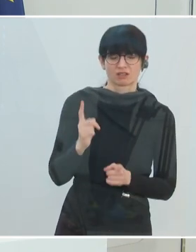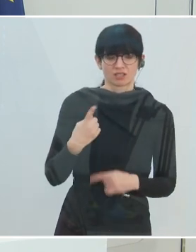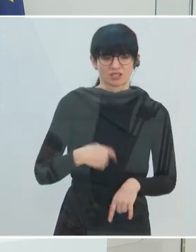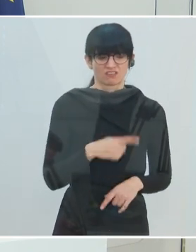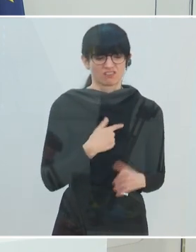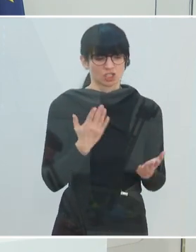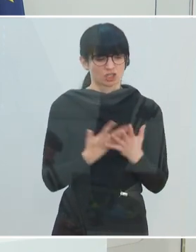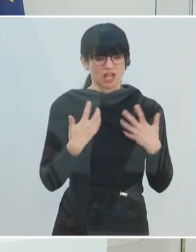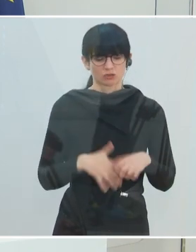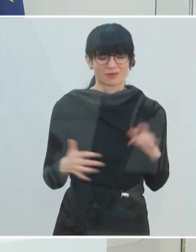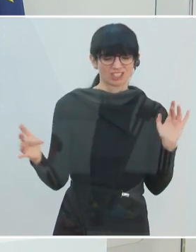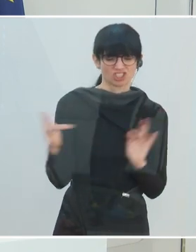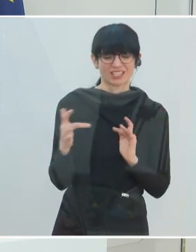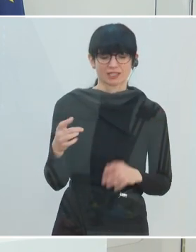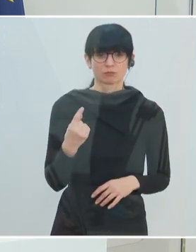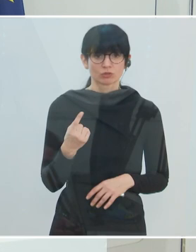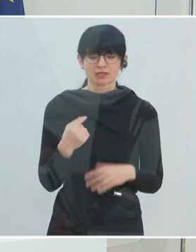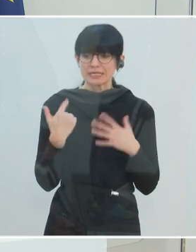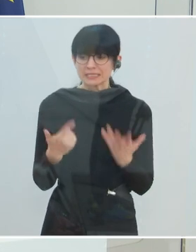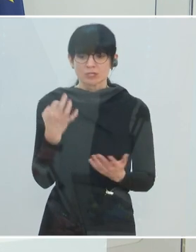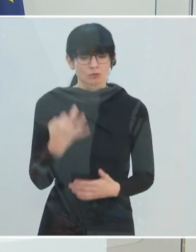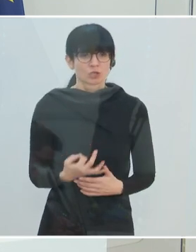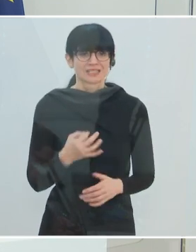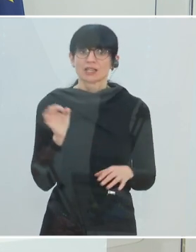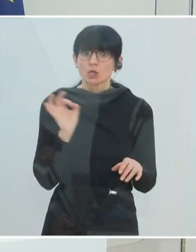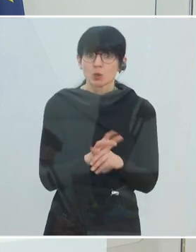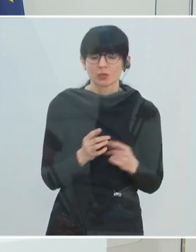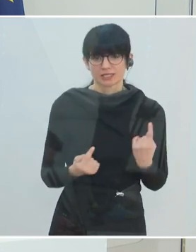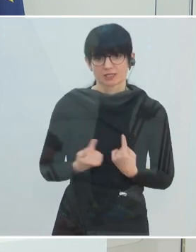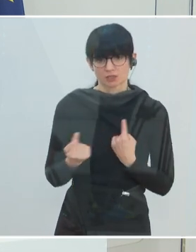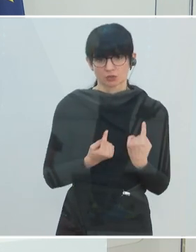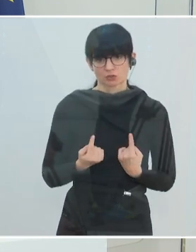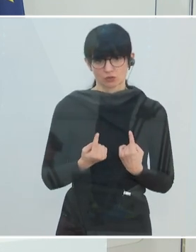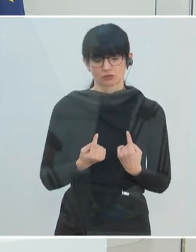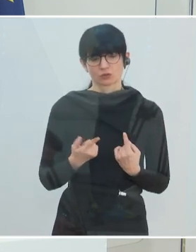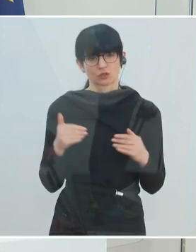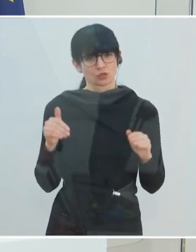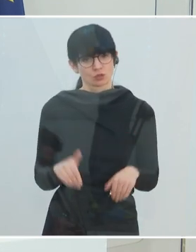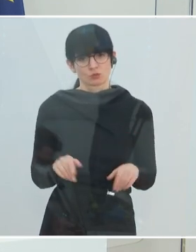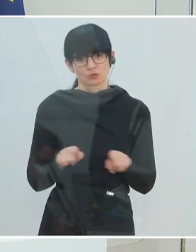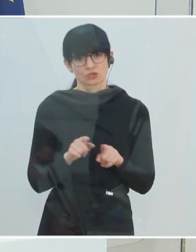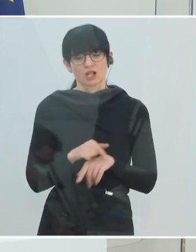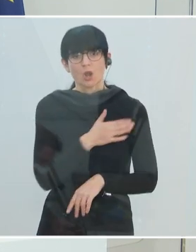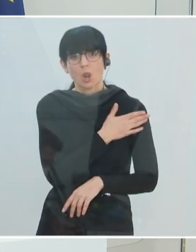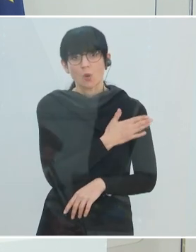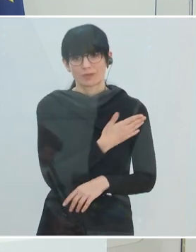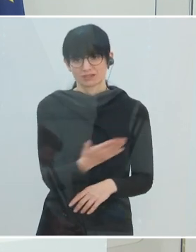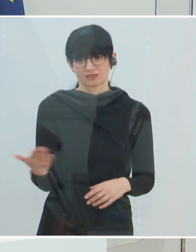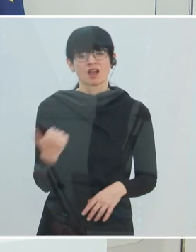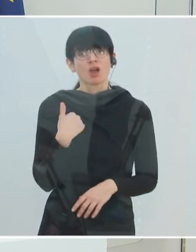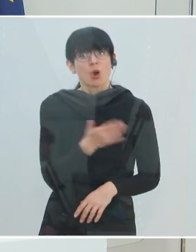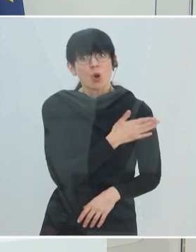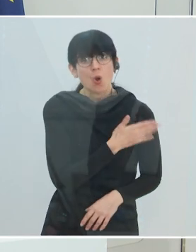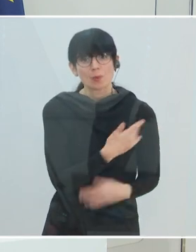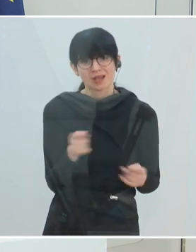deshalb nicht gemacht. Also wir sind in einer sehr, sehr glücklichen Lage, diese Jugendlichen zu haben. Und wir müssen sie auch irgendwann einmal loben. Denn auch das Lob